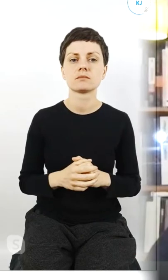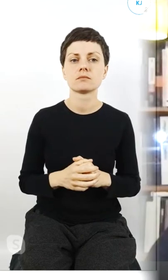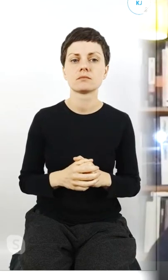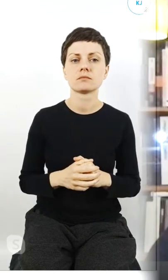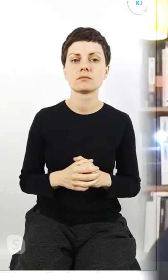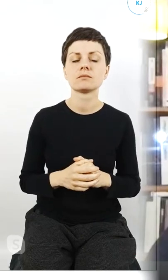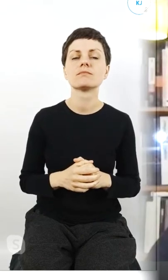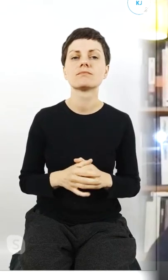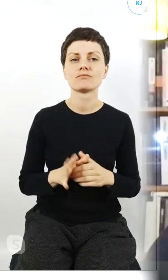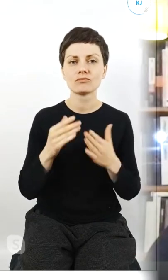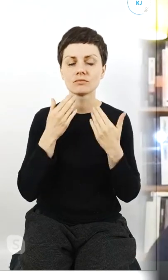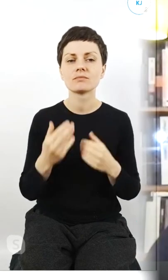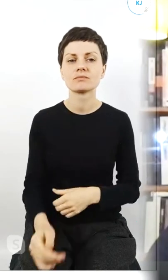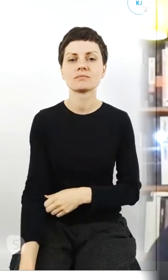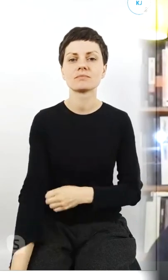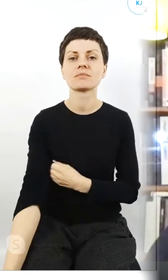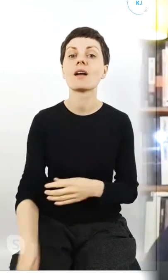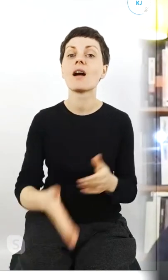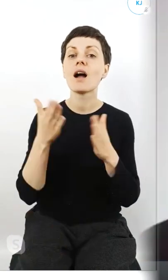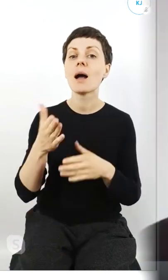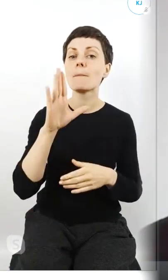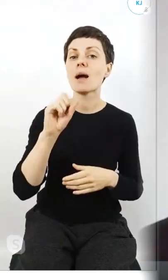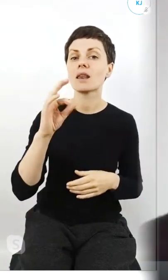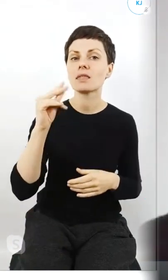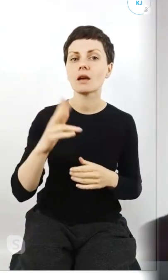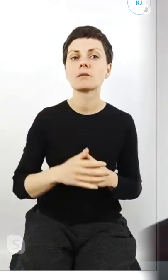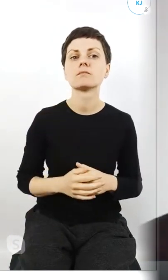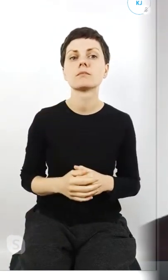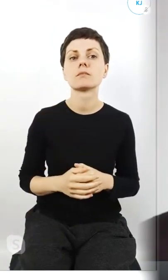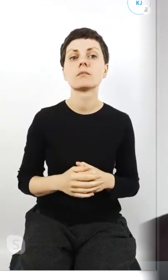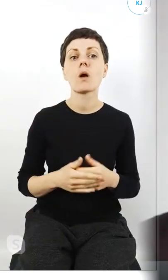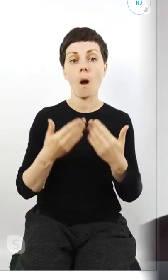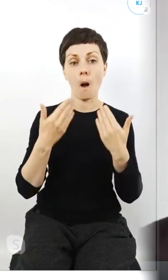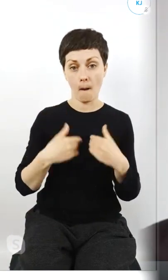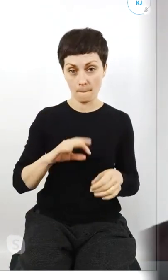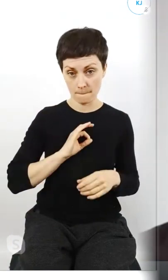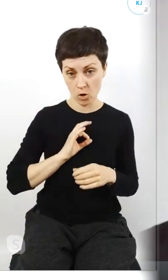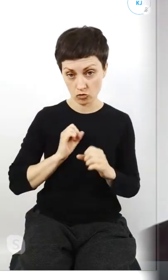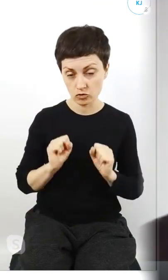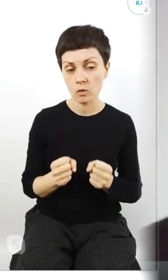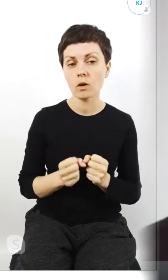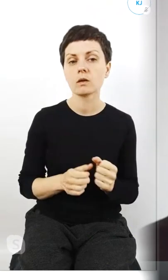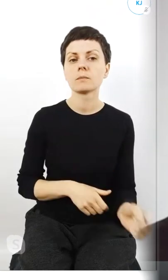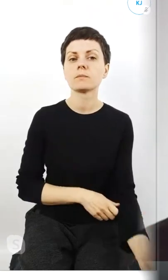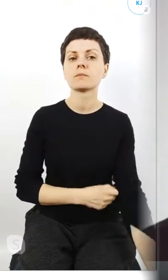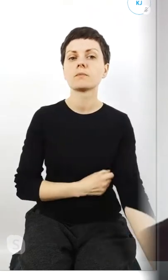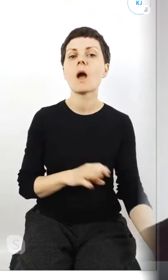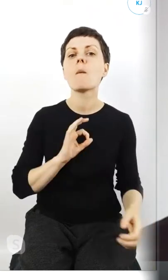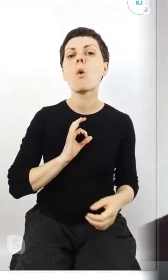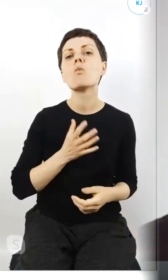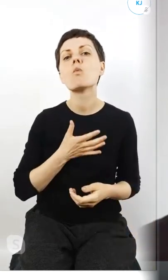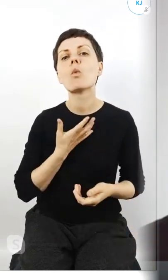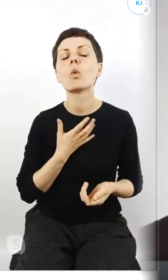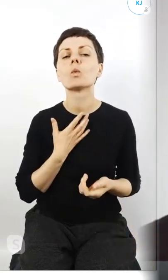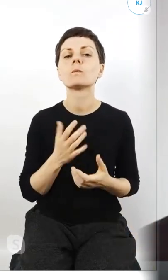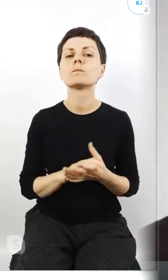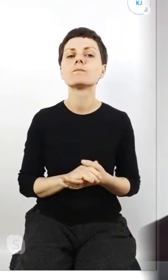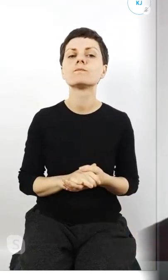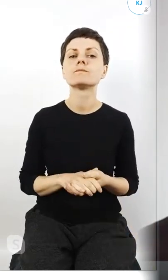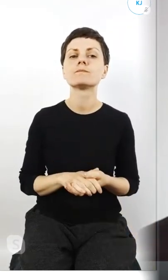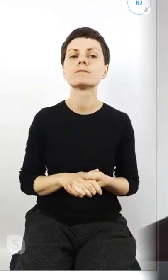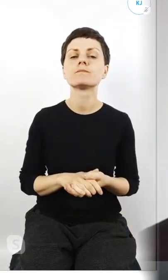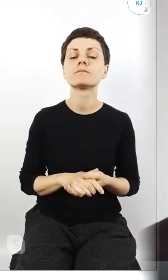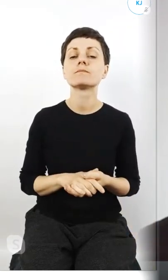Dzięki. Bartek? To więc jeśli chodzi o moje działania i jakby moje poczucie właśnie